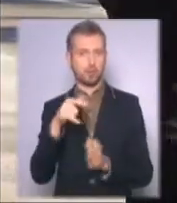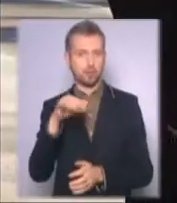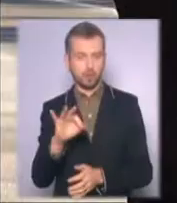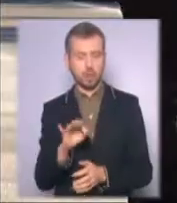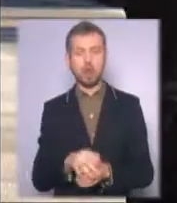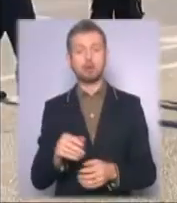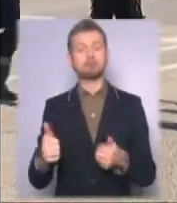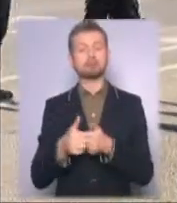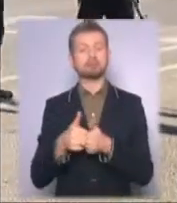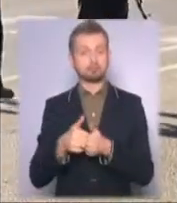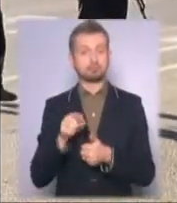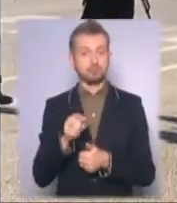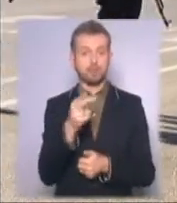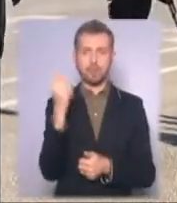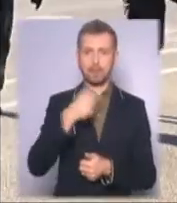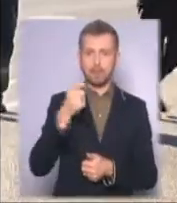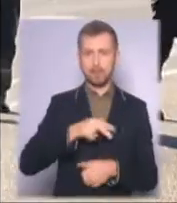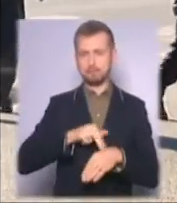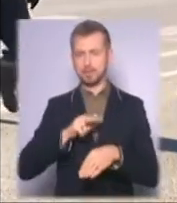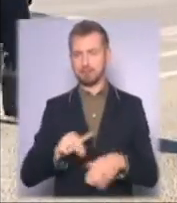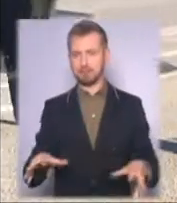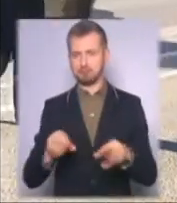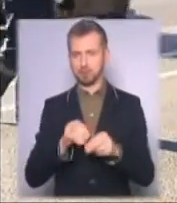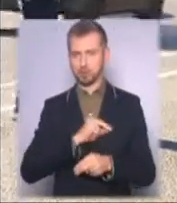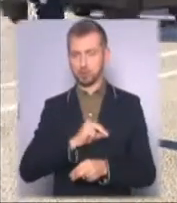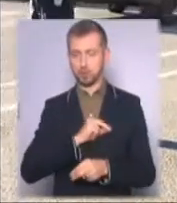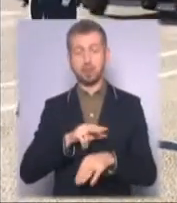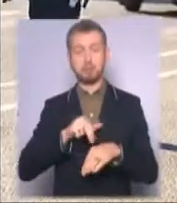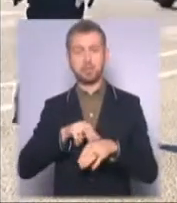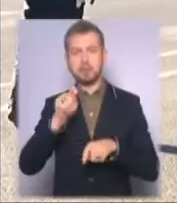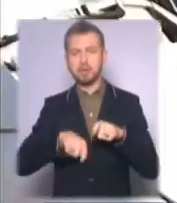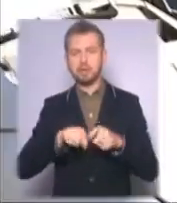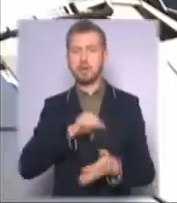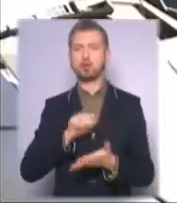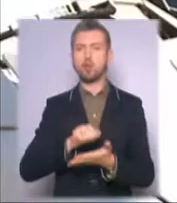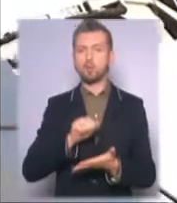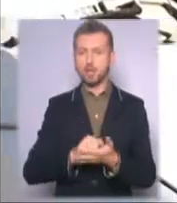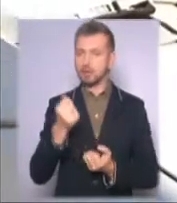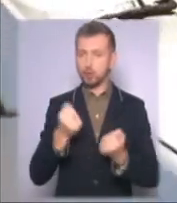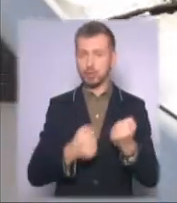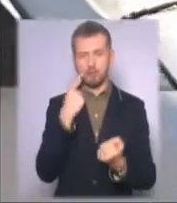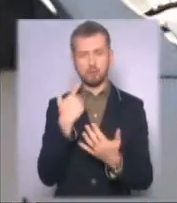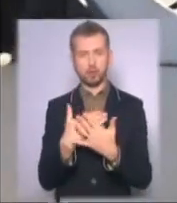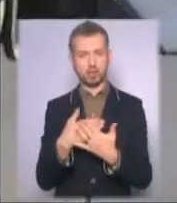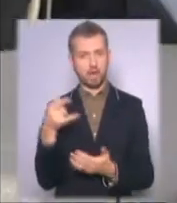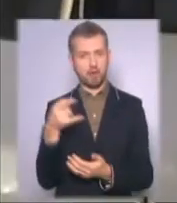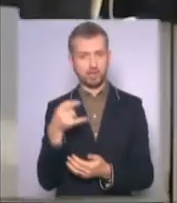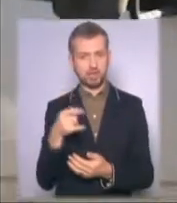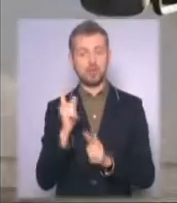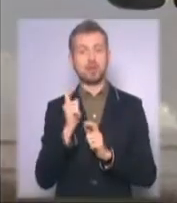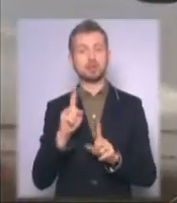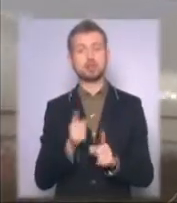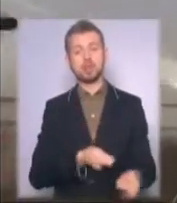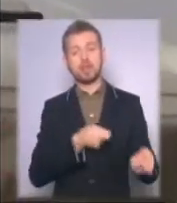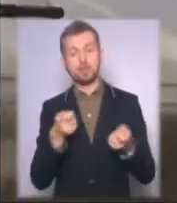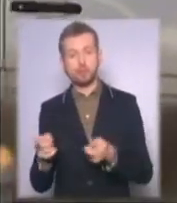Разом із даївцями, що працюють на своїх стаціонарних постах, більці анти перевіряють документи водіїв, підозрілі автівки, вантажі, що завозять або